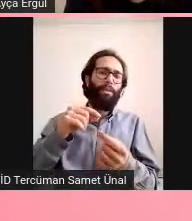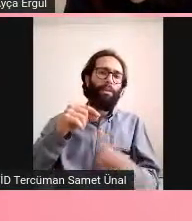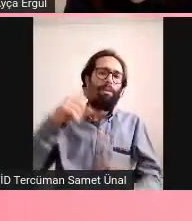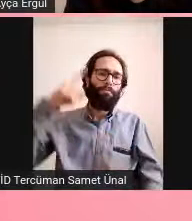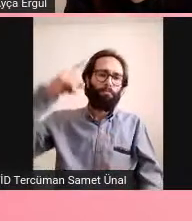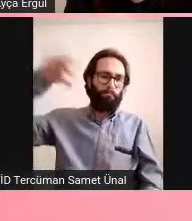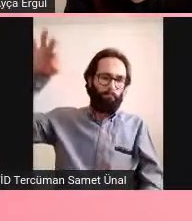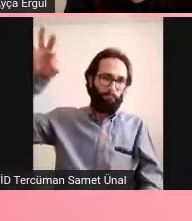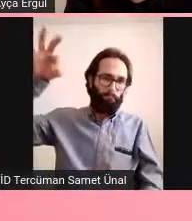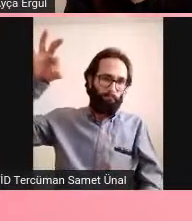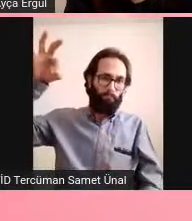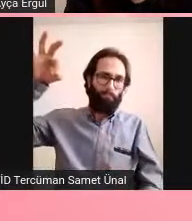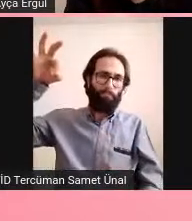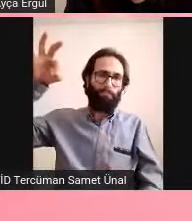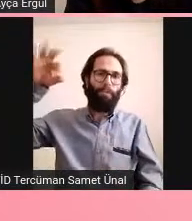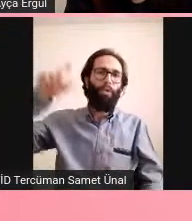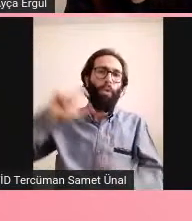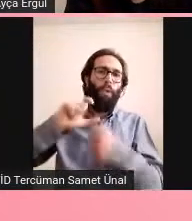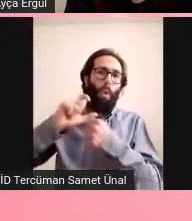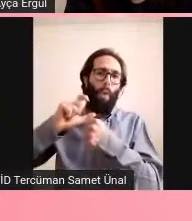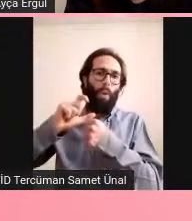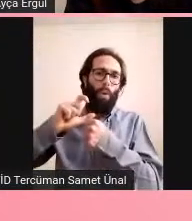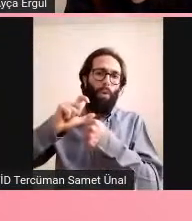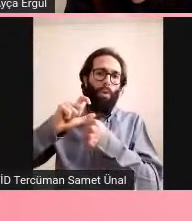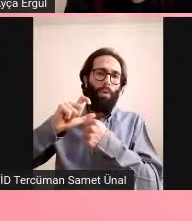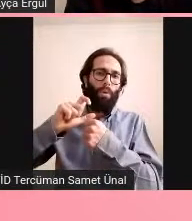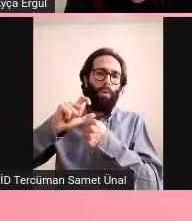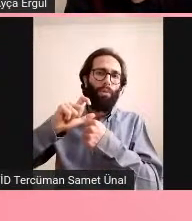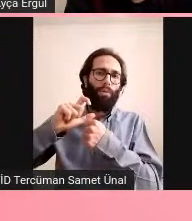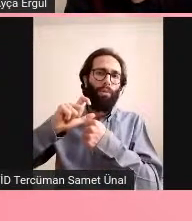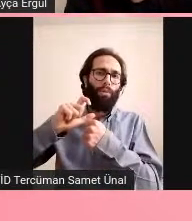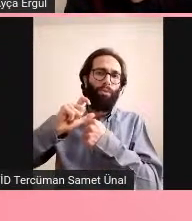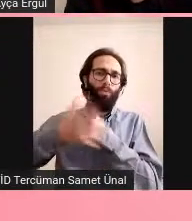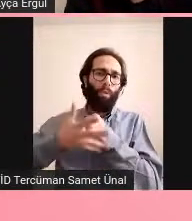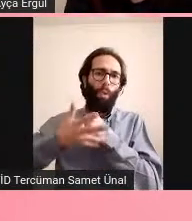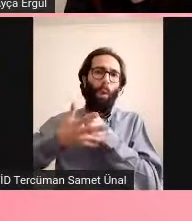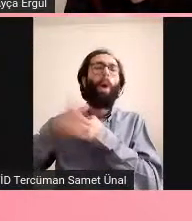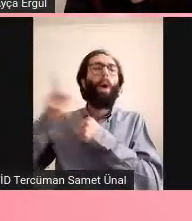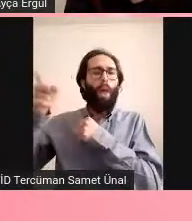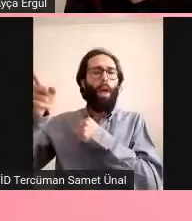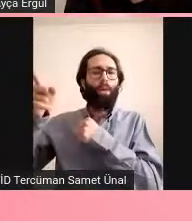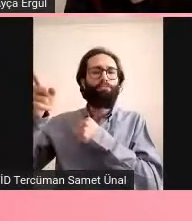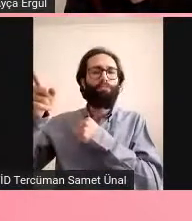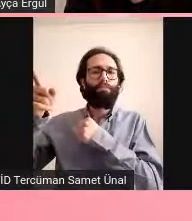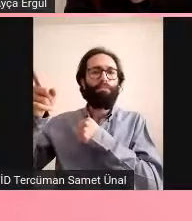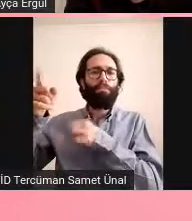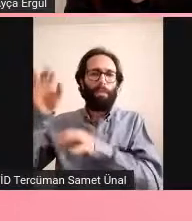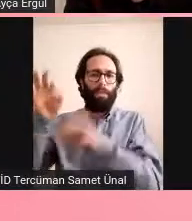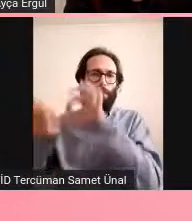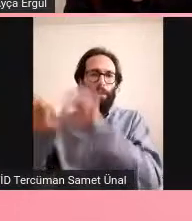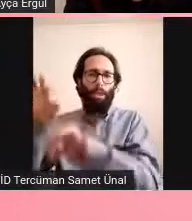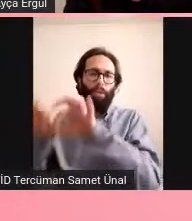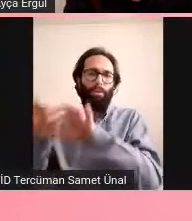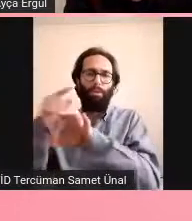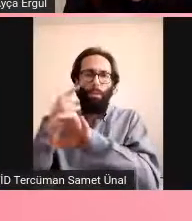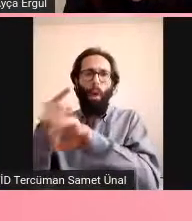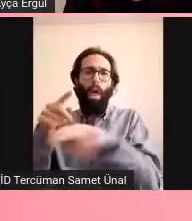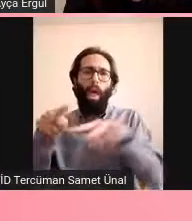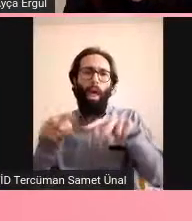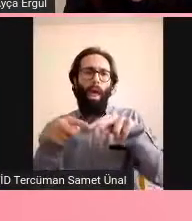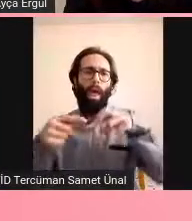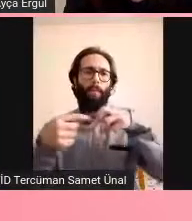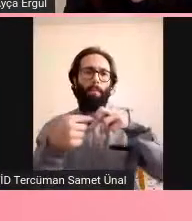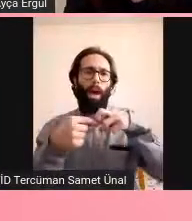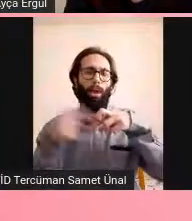zannediyorum kontrast maddesine ihtiyacı var ama kontrastı zaten MR'da veriyorlar çoğunlukla. 3